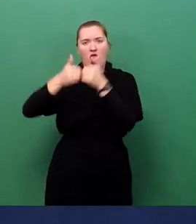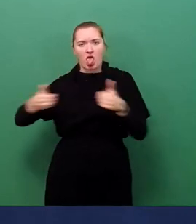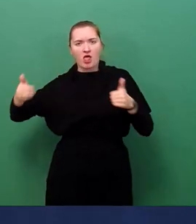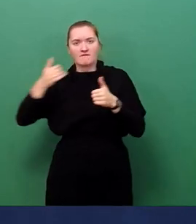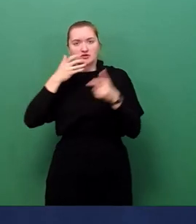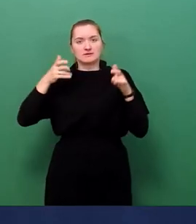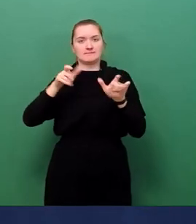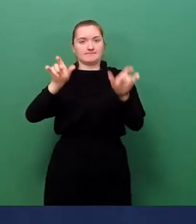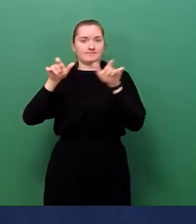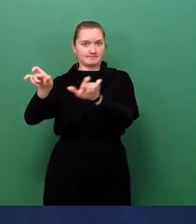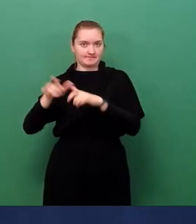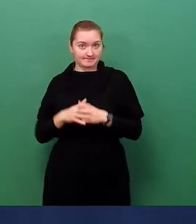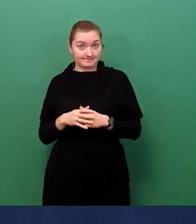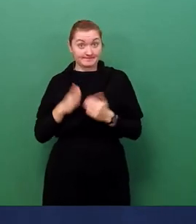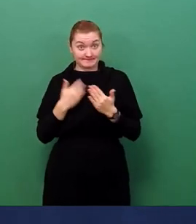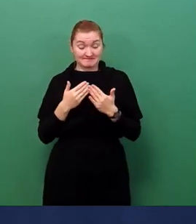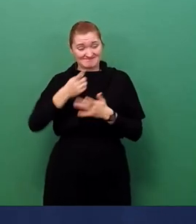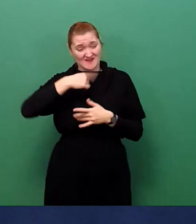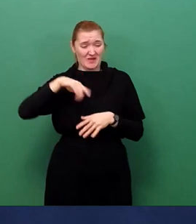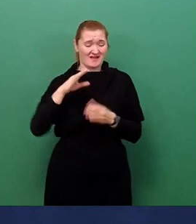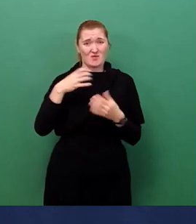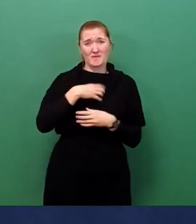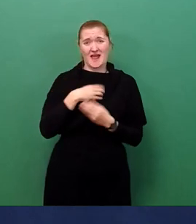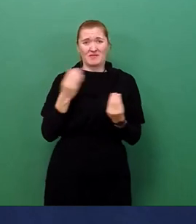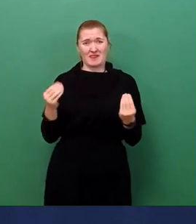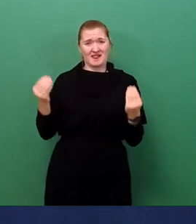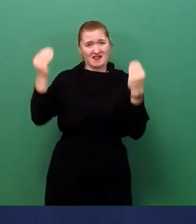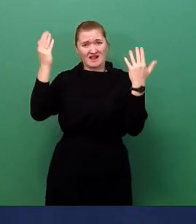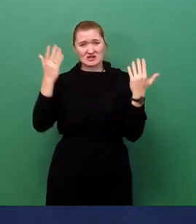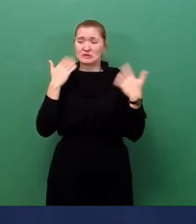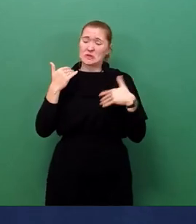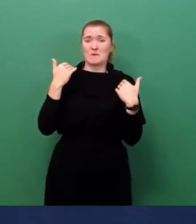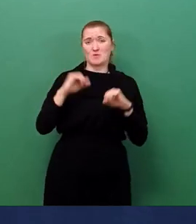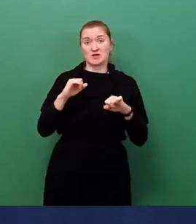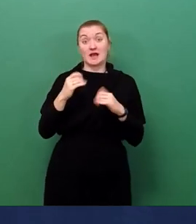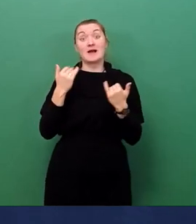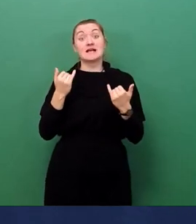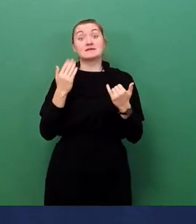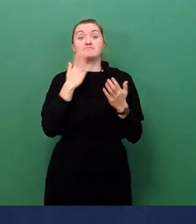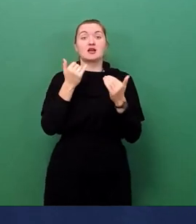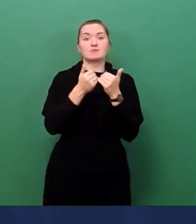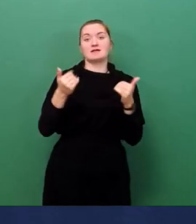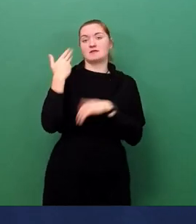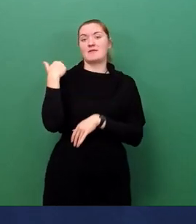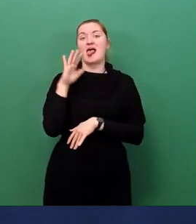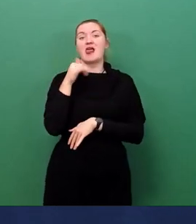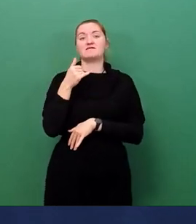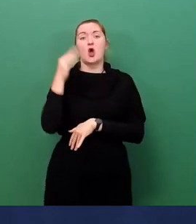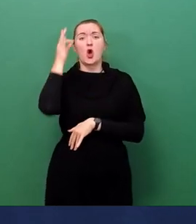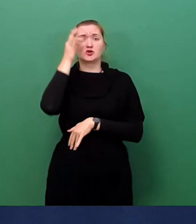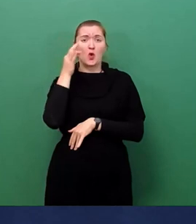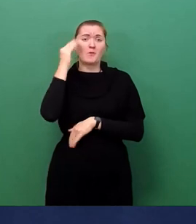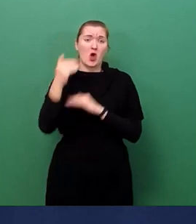ja genug Probleme, bei denen sich das anbietet. Jetzt gibt es jedoch eine neue Spaltung seit dem 11. Oktober in dieser Stadt, da